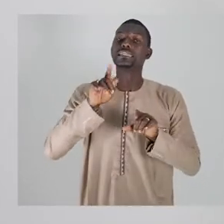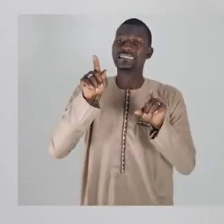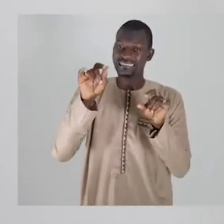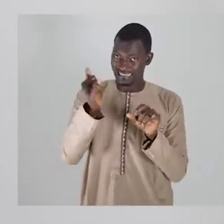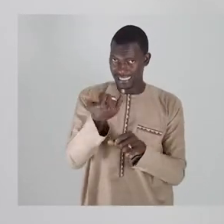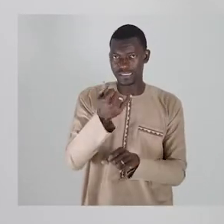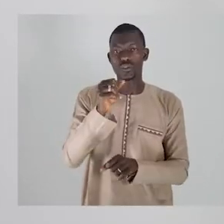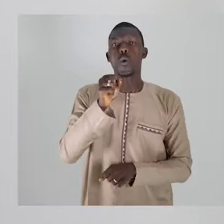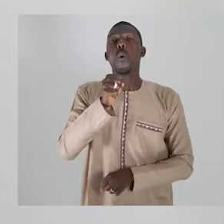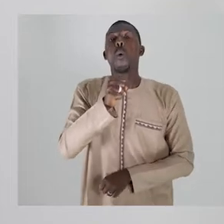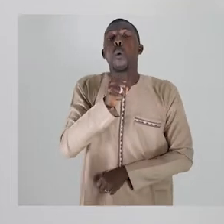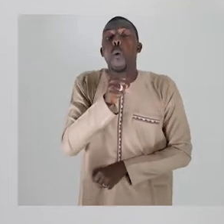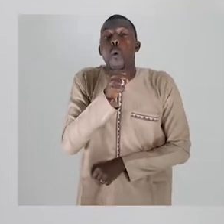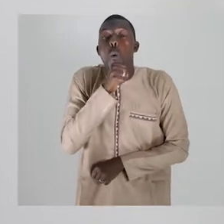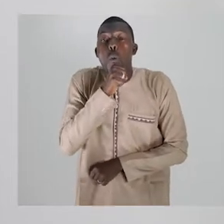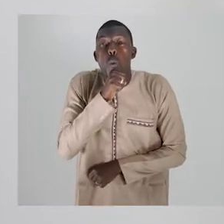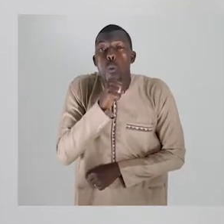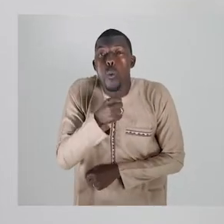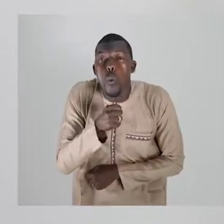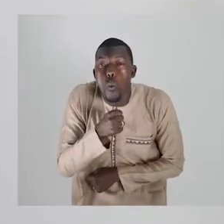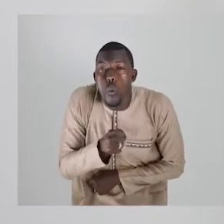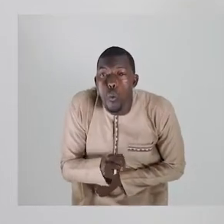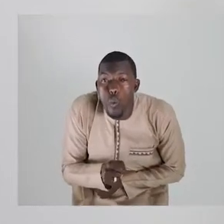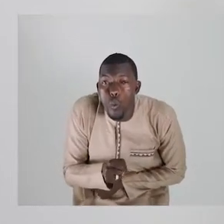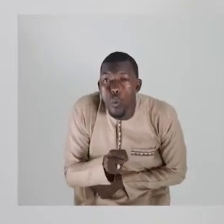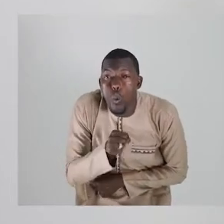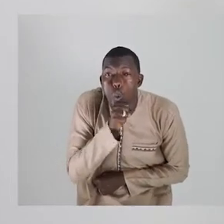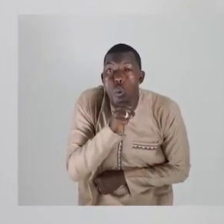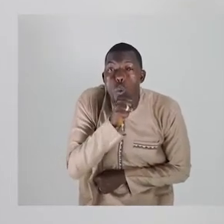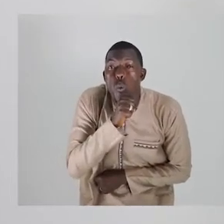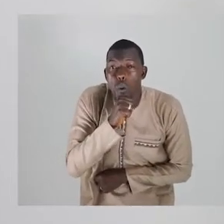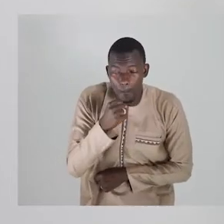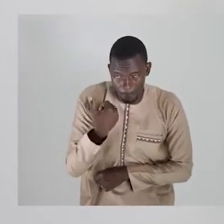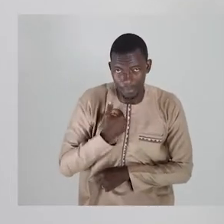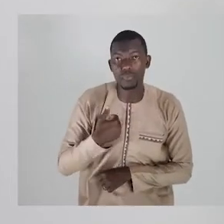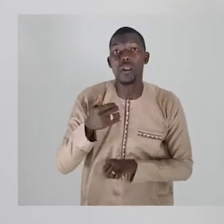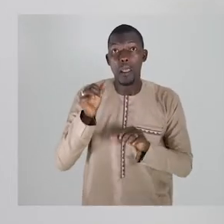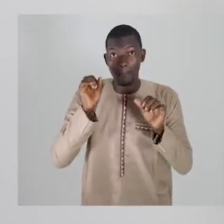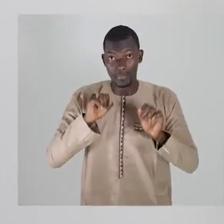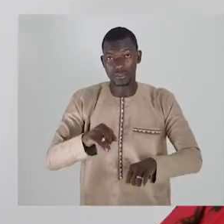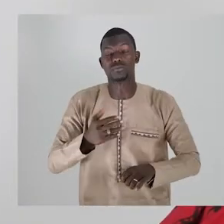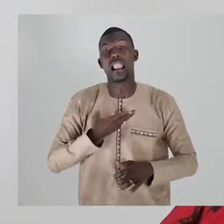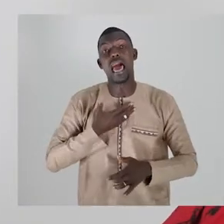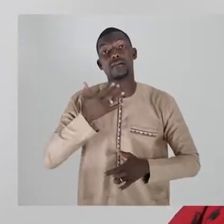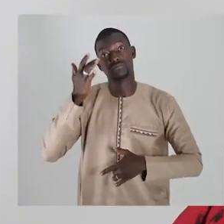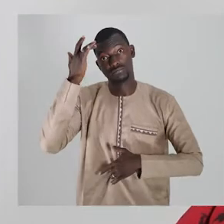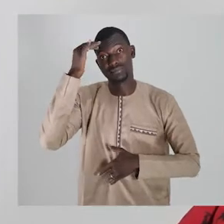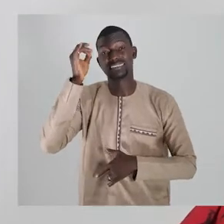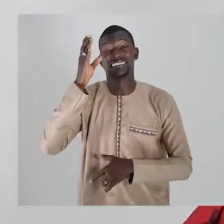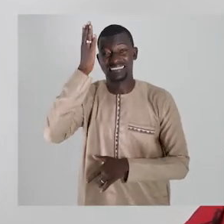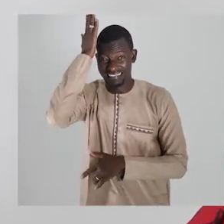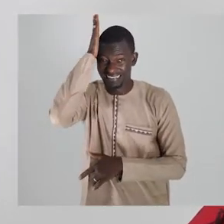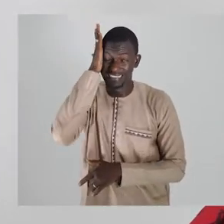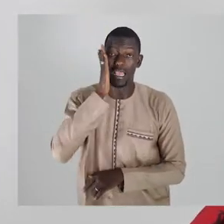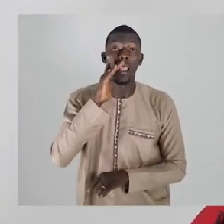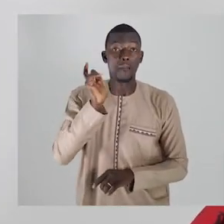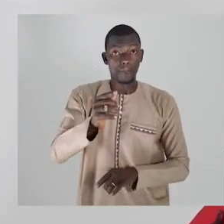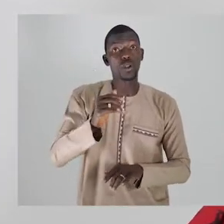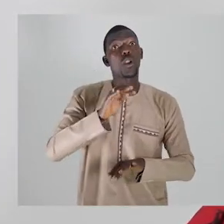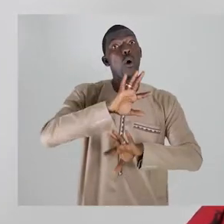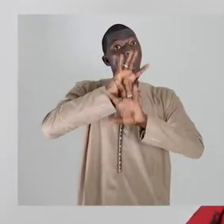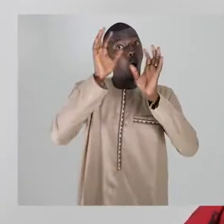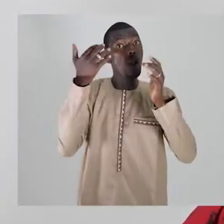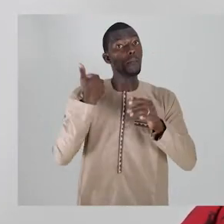sunu badibacha. Kama uye yisen yisen matiko. Njeleti baji ka sumutoku. Okeenumde. Meti malegen kasumutoku